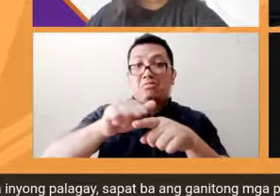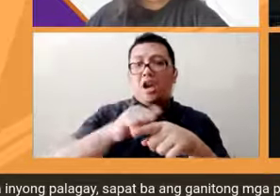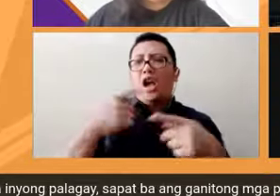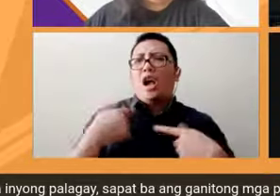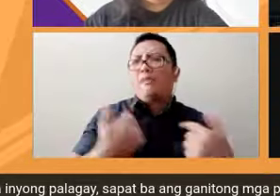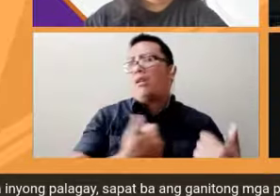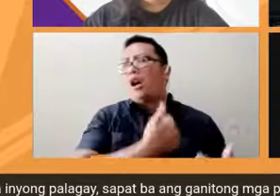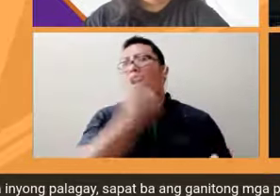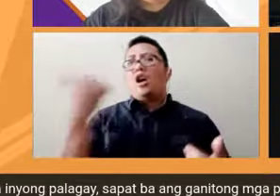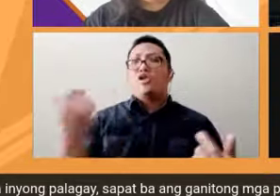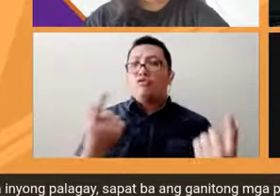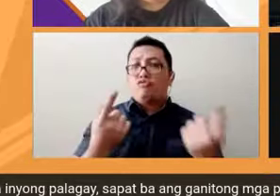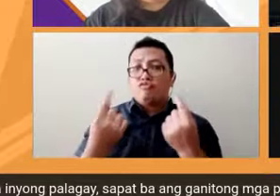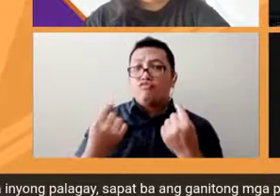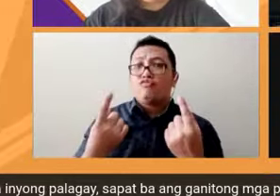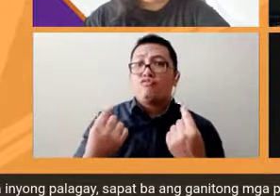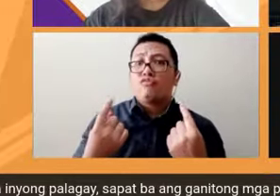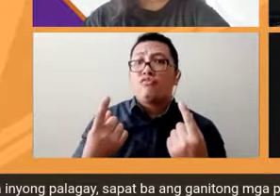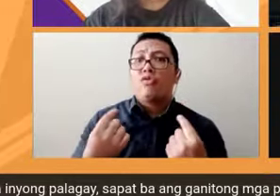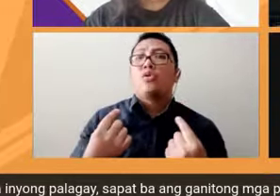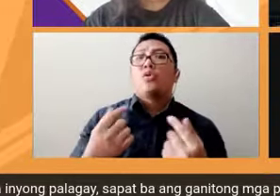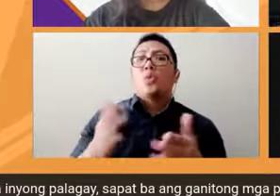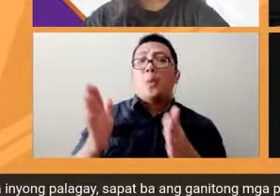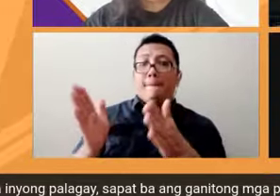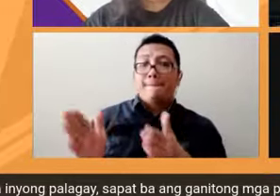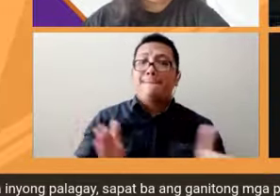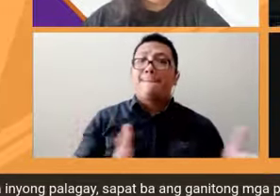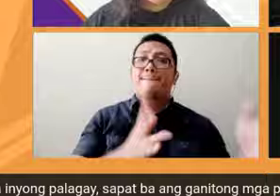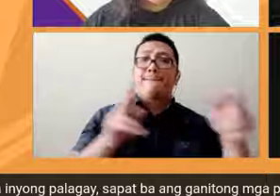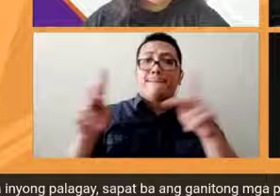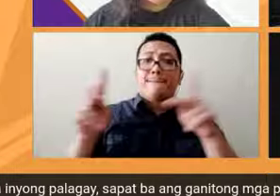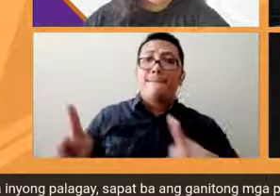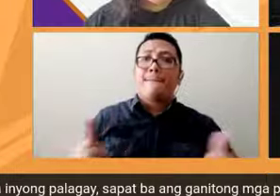na paghahanda para po mas ma